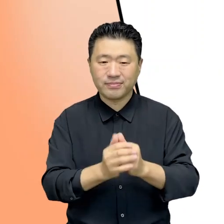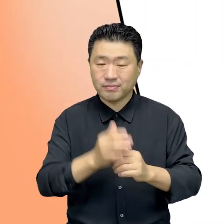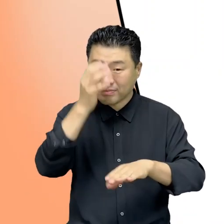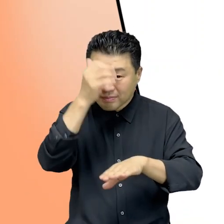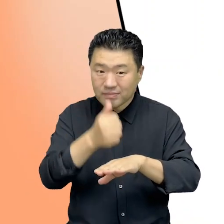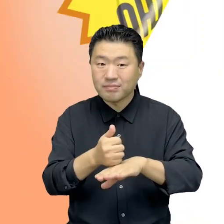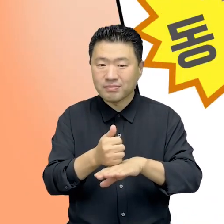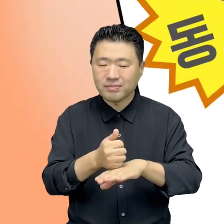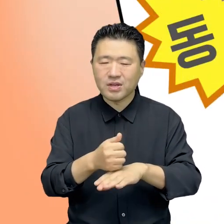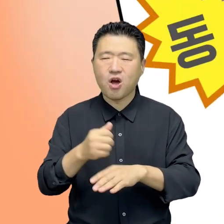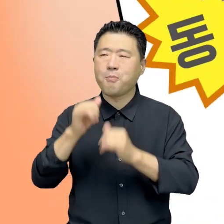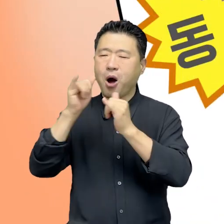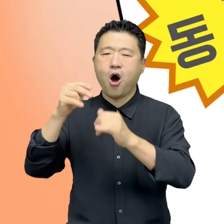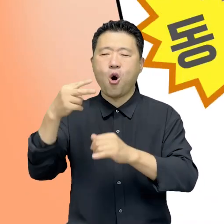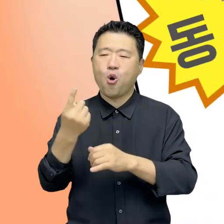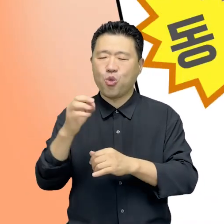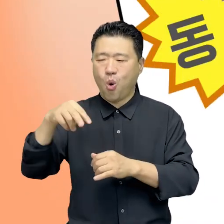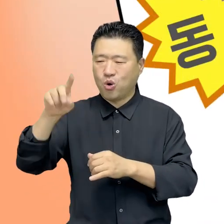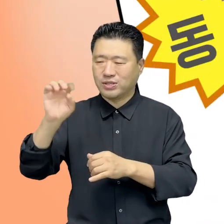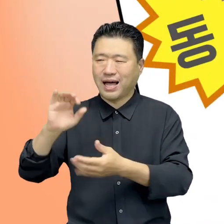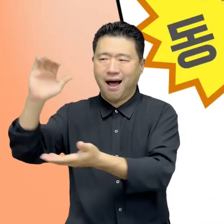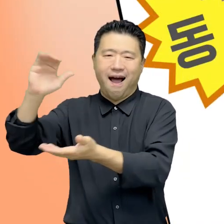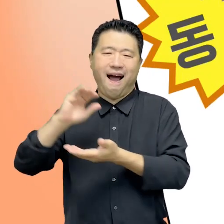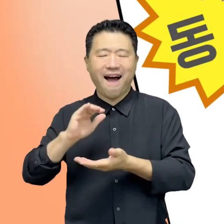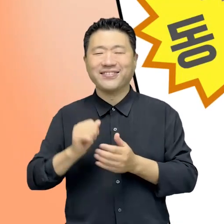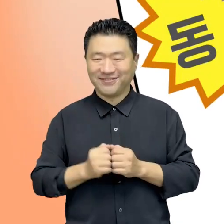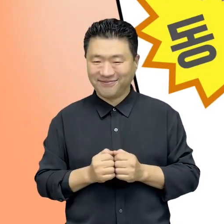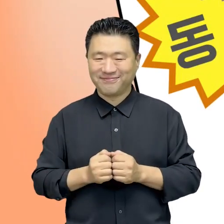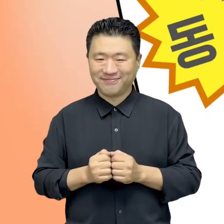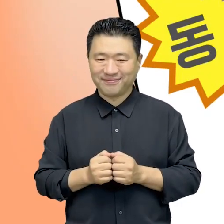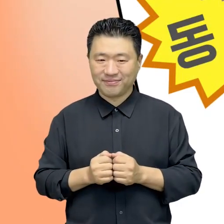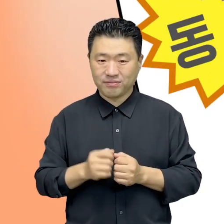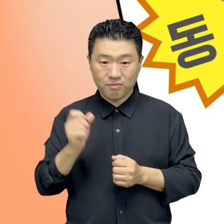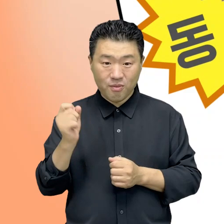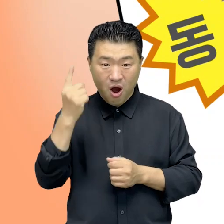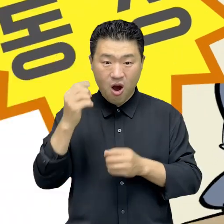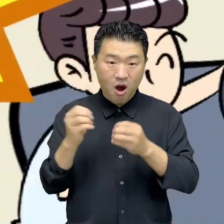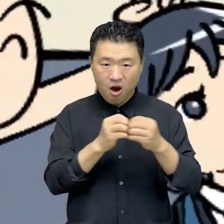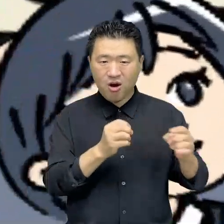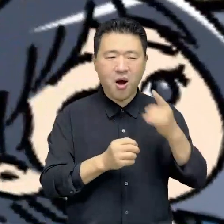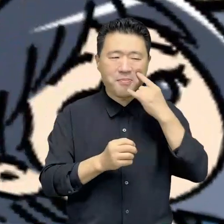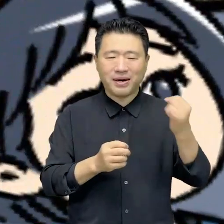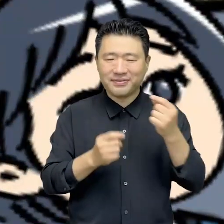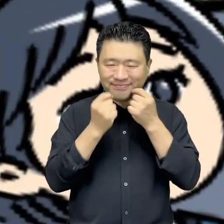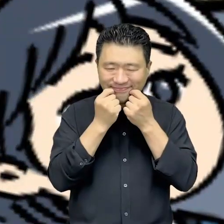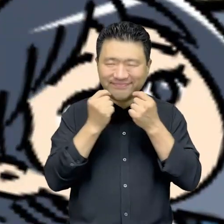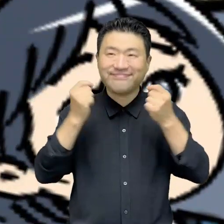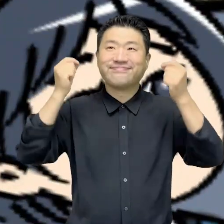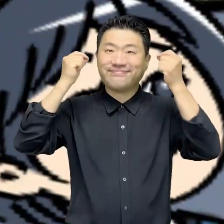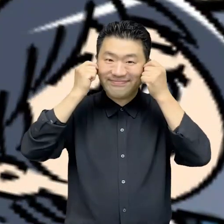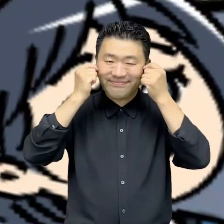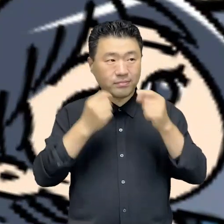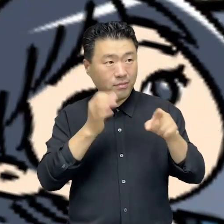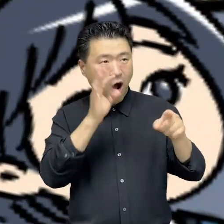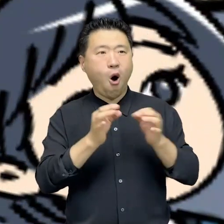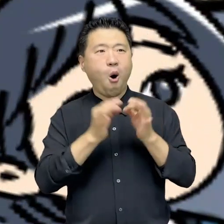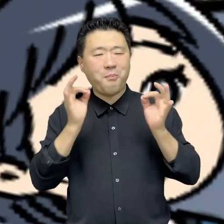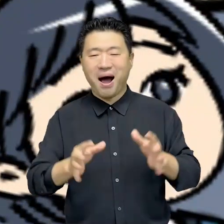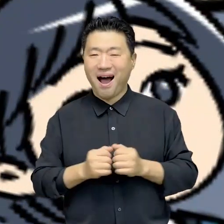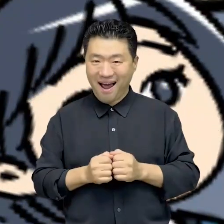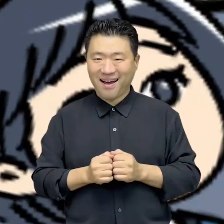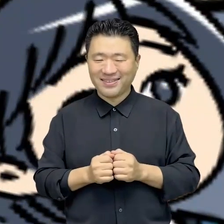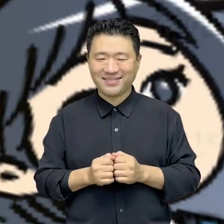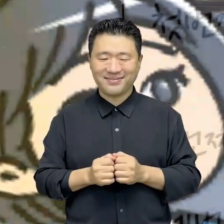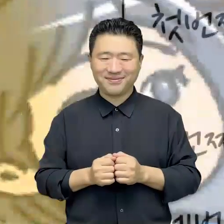그 결과 지민은 동상을 수상한다. 이로 인해 엄마의 미소를 오랜만에 본 지민.